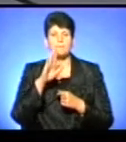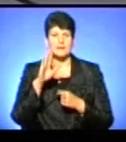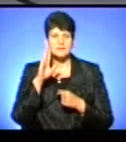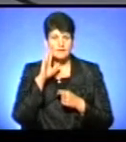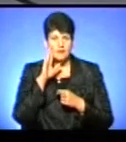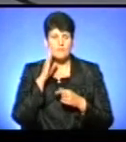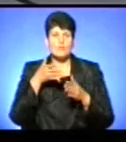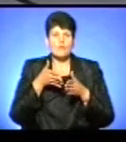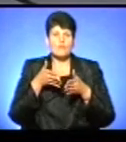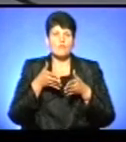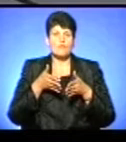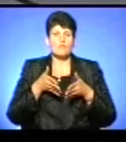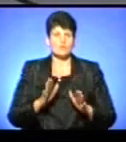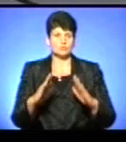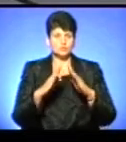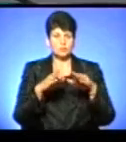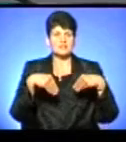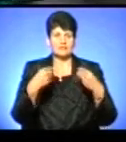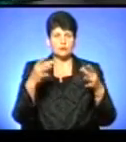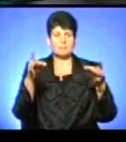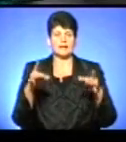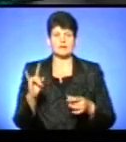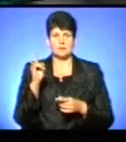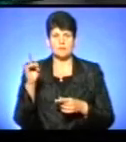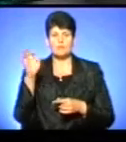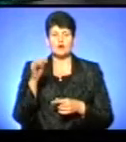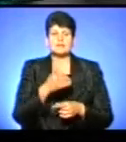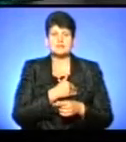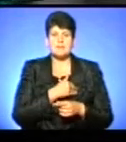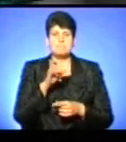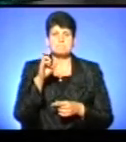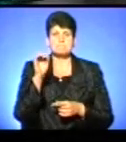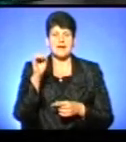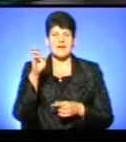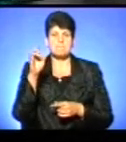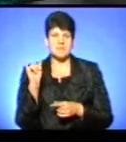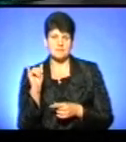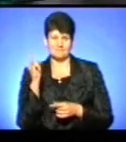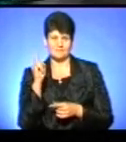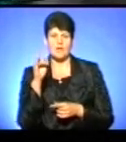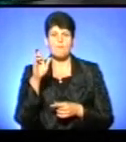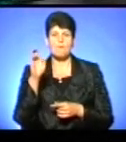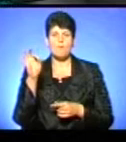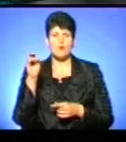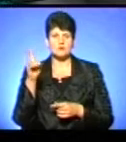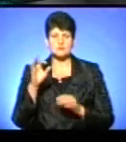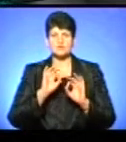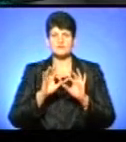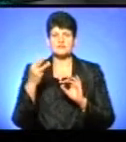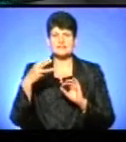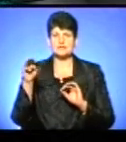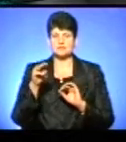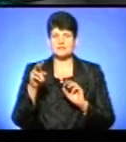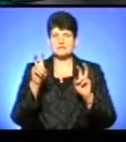будинку даруватимуть пакети малюка. Про ініціативу під назвою «Бебі-бокс» або «Пакет малюка» розповів 30 травня на